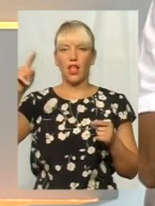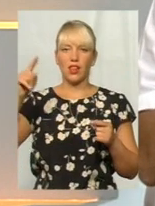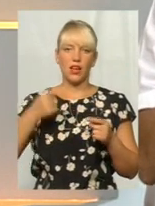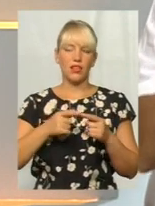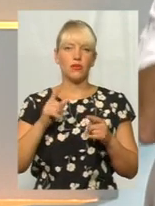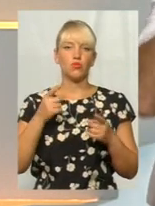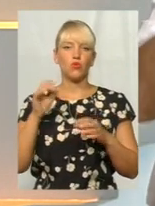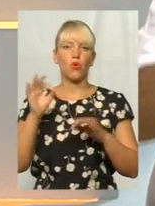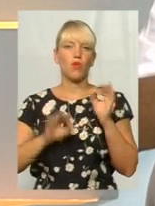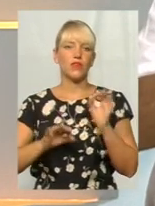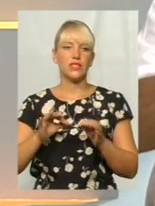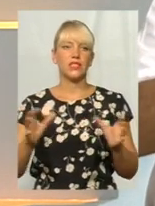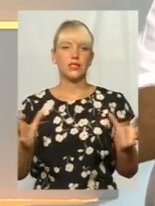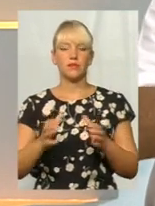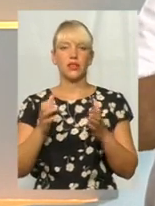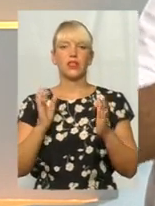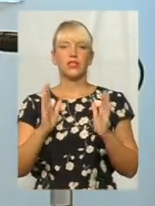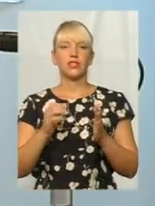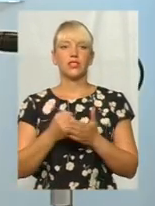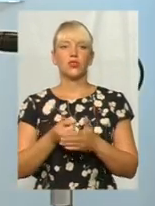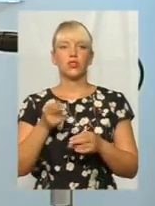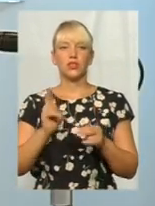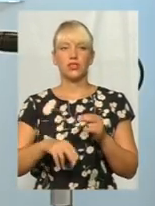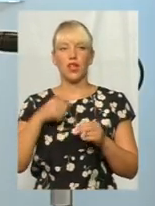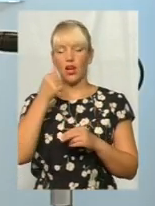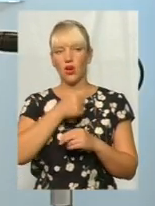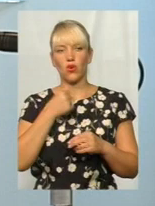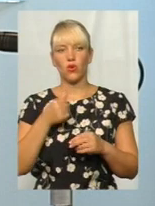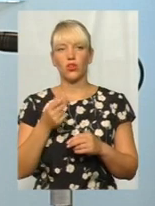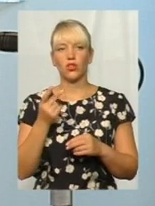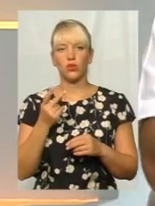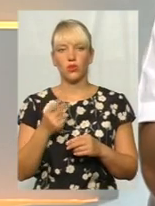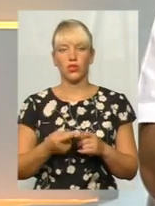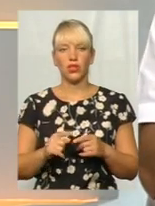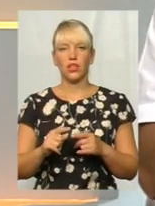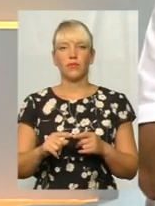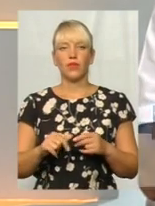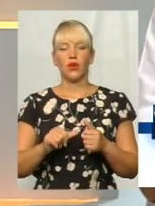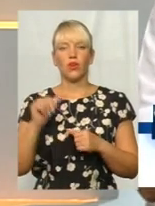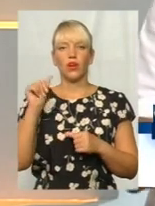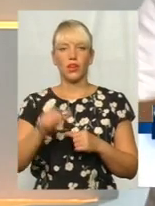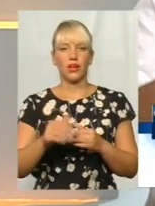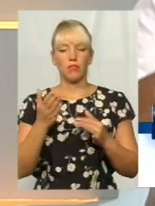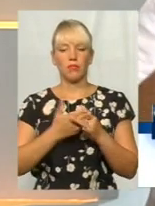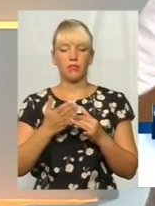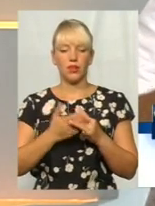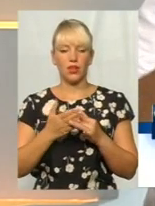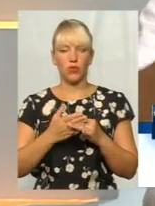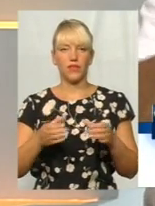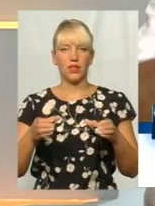коефіцієнт зберігає тільки до кінця року. вважно, про них ми далі поговоримо. окремі пільгові категорії, то